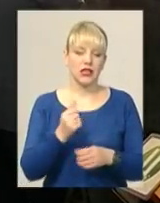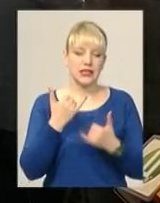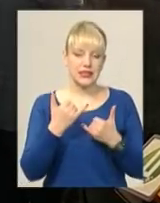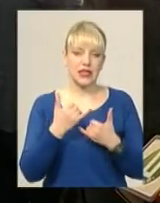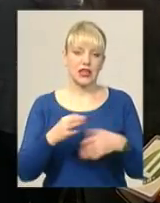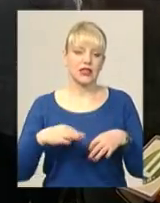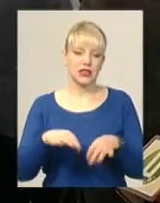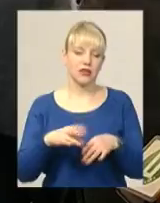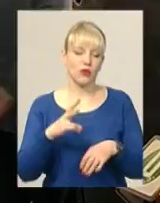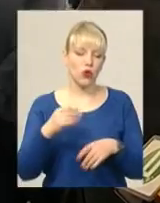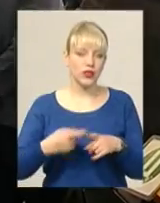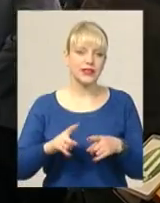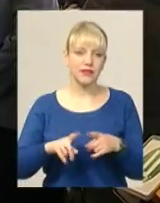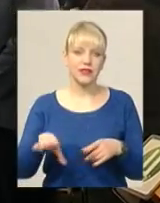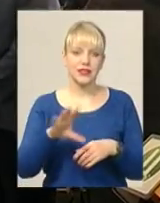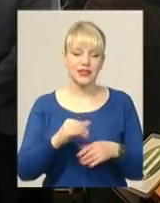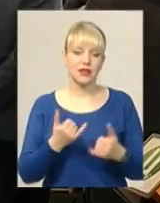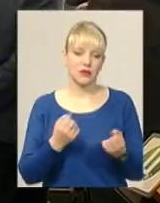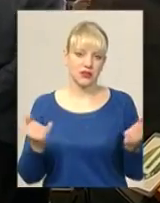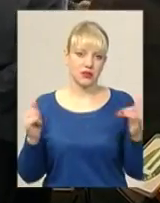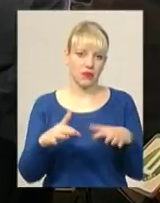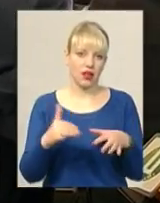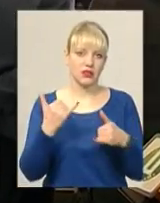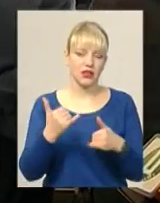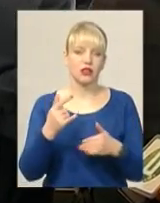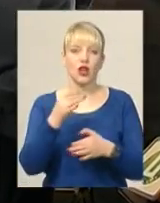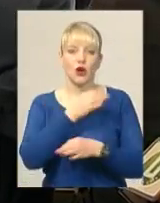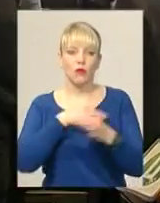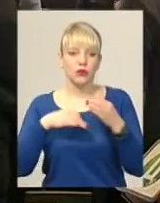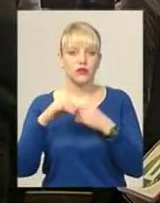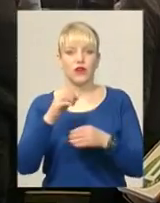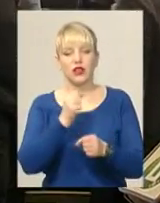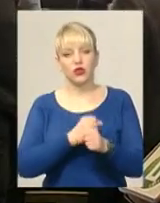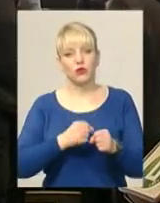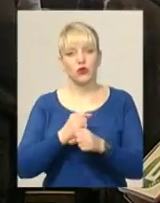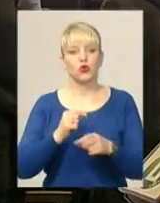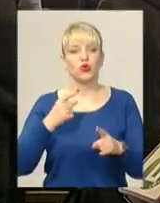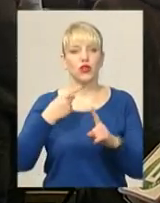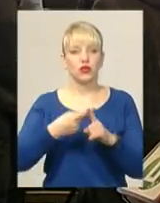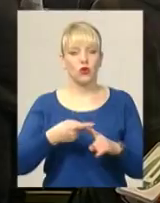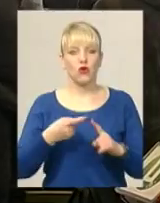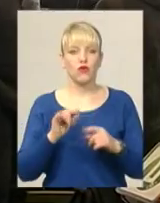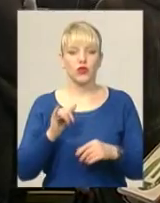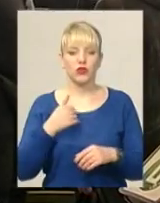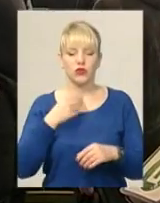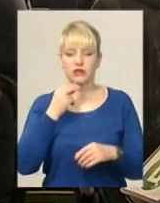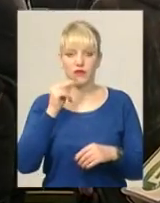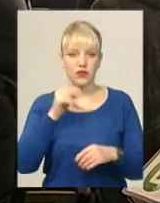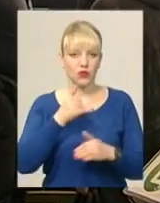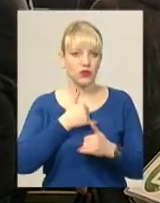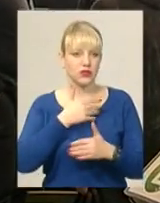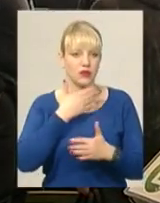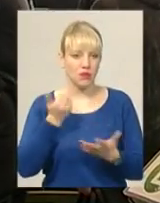засоби, але це все ми сьогодні для того збиралися, щоб попрацювати ці додатково. Економічних вигодів для нас немає, це просто